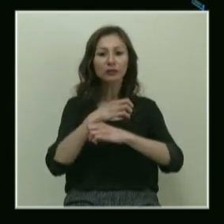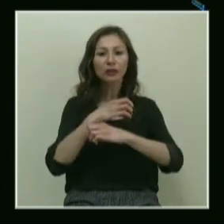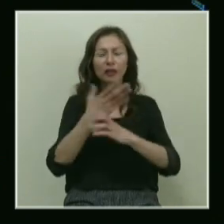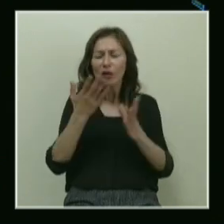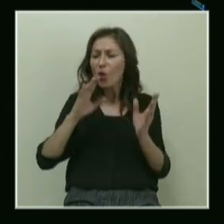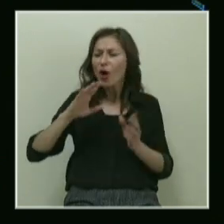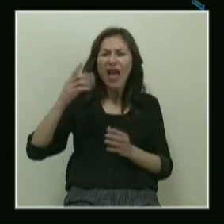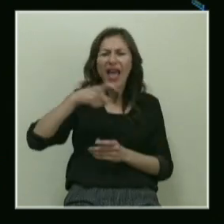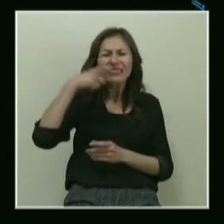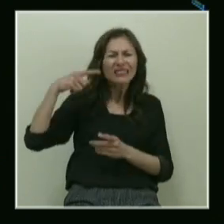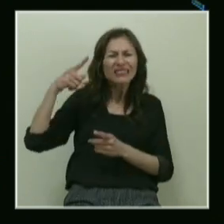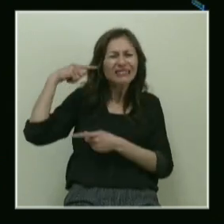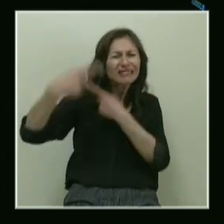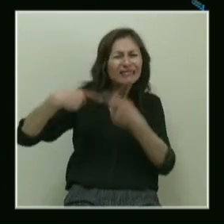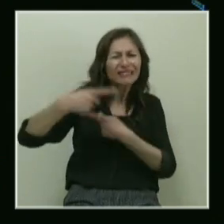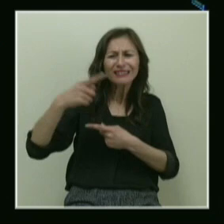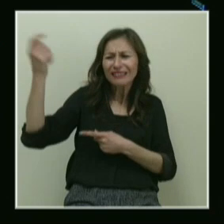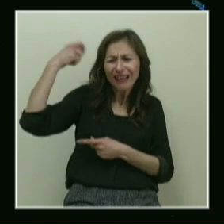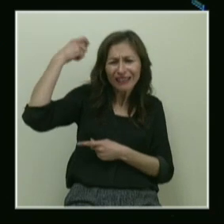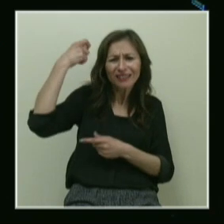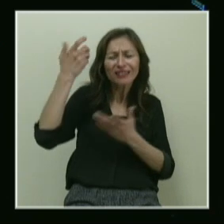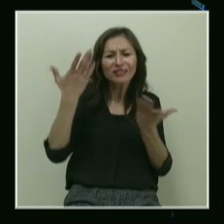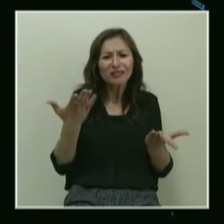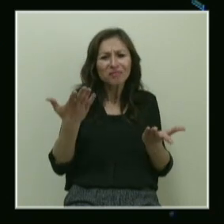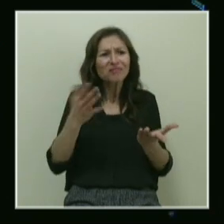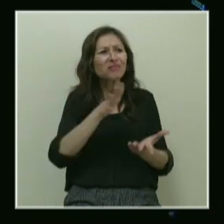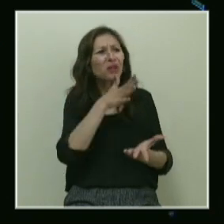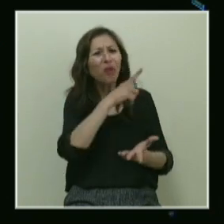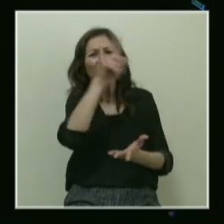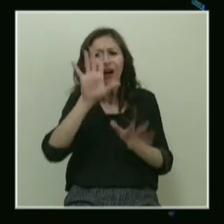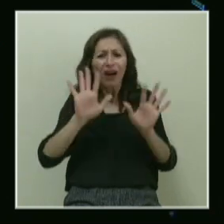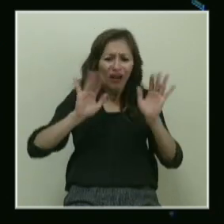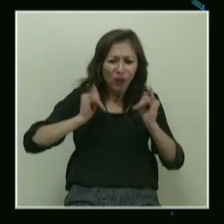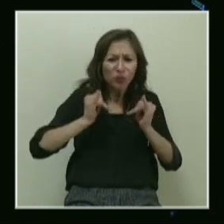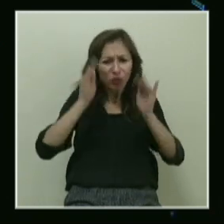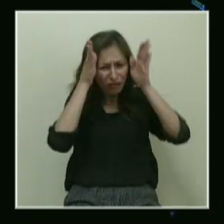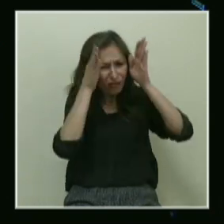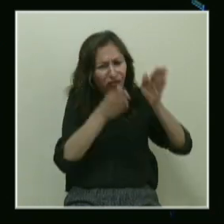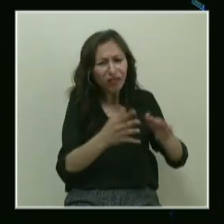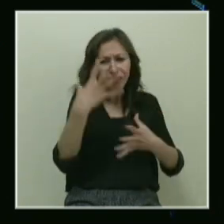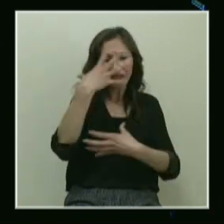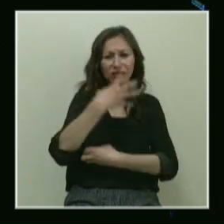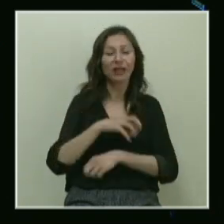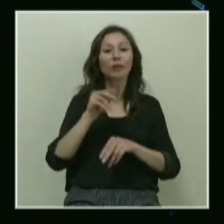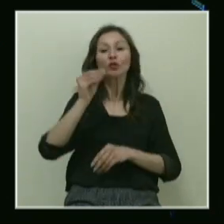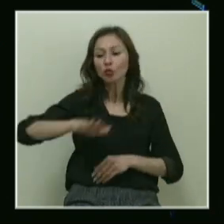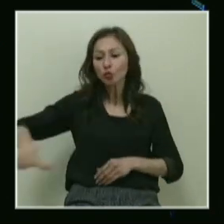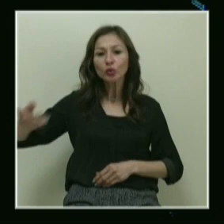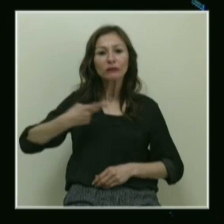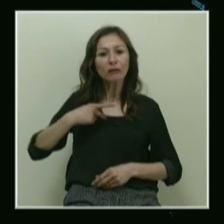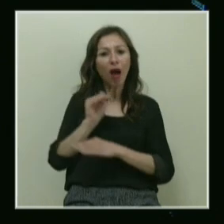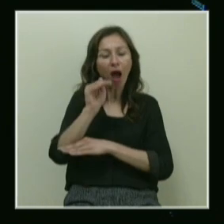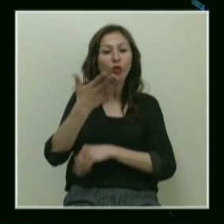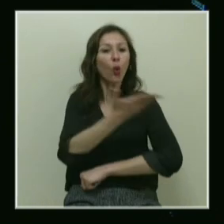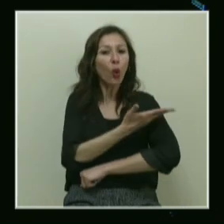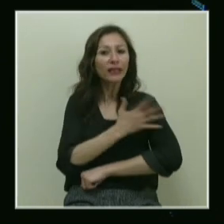hurafe, batıl sizi yer ve yutar. Kendi hayatınızı, çocuklarınızın hayatını,